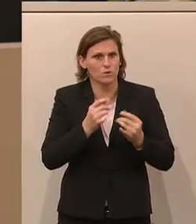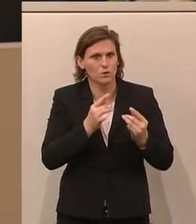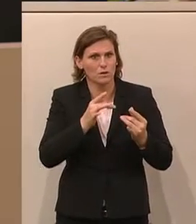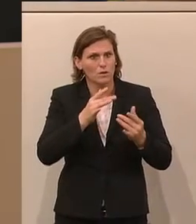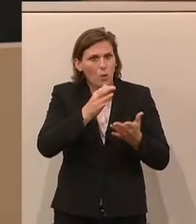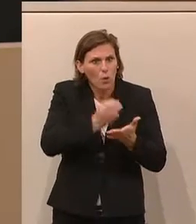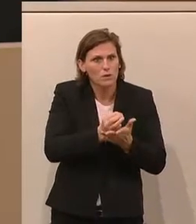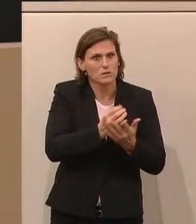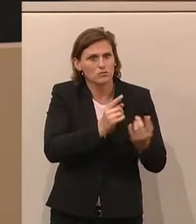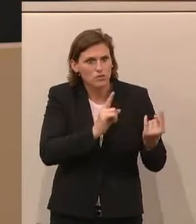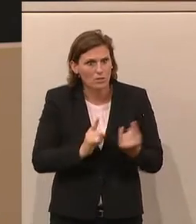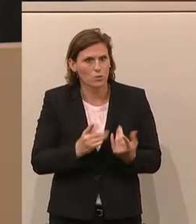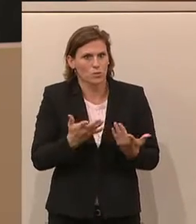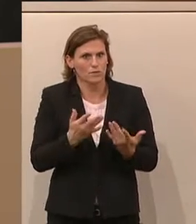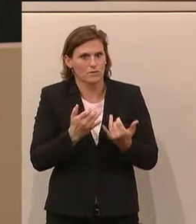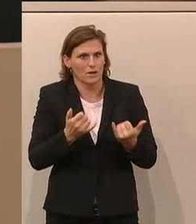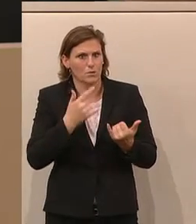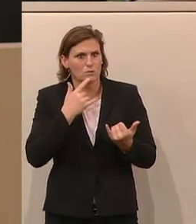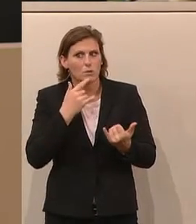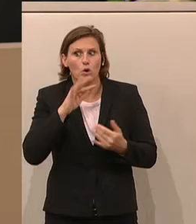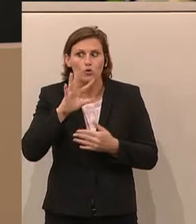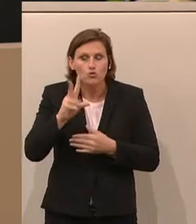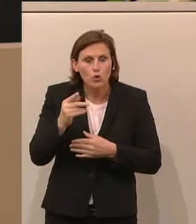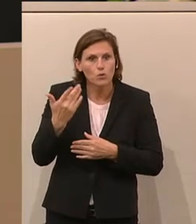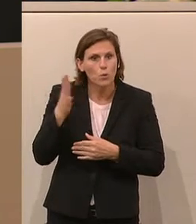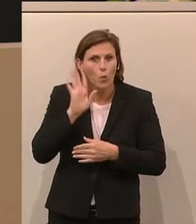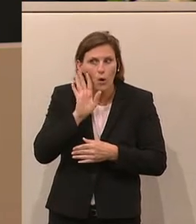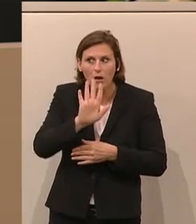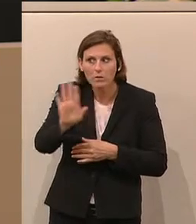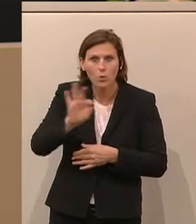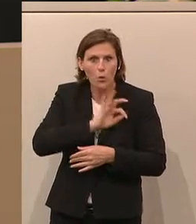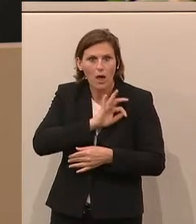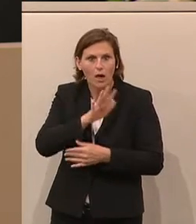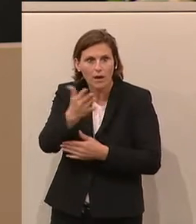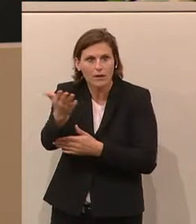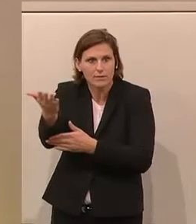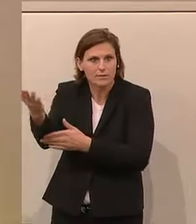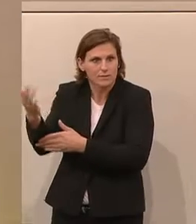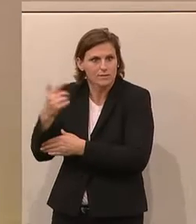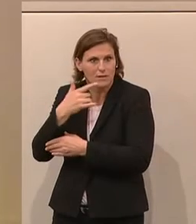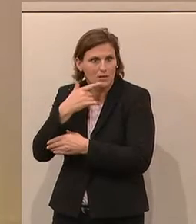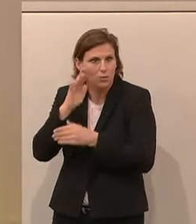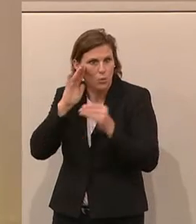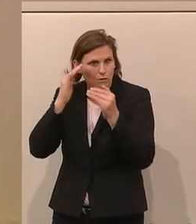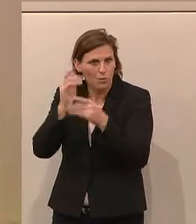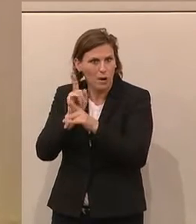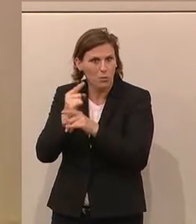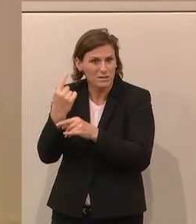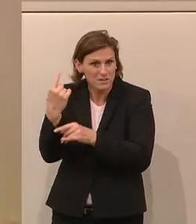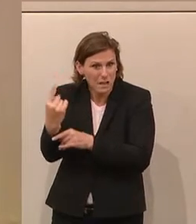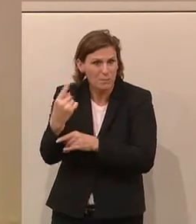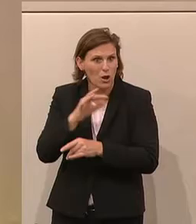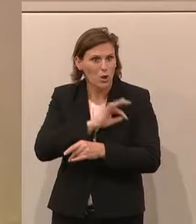wenn ich höre, was die Ministerin Schramböck sagt, es ist schön, wenn ich höre, was der Kollege Haubner sagt, was die Kollegin Niss sagt, aber Sie, Herr Kollege Strasser,